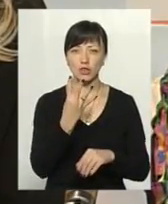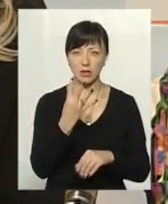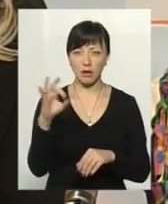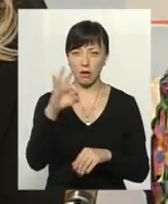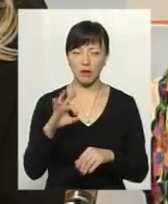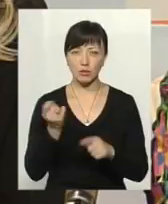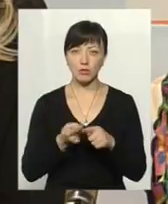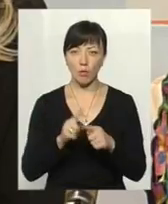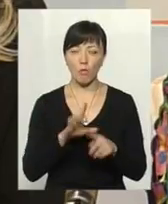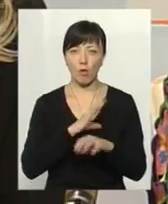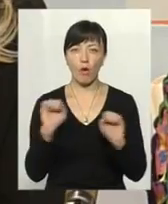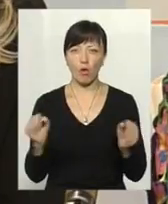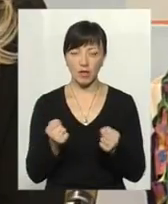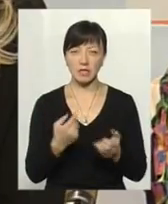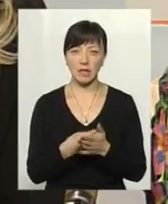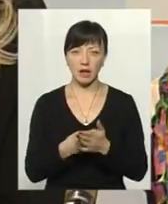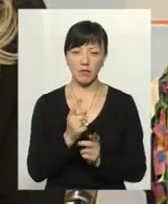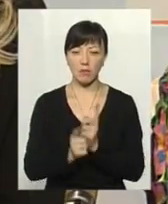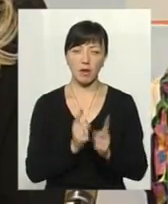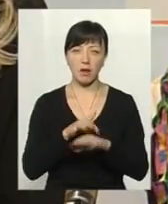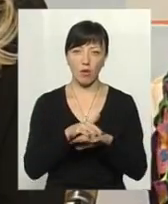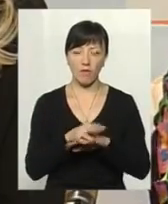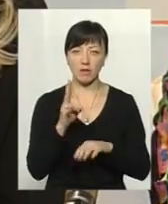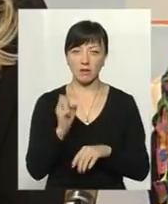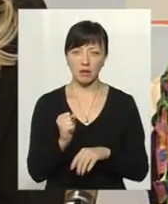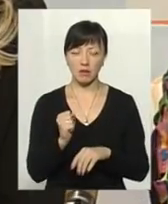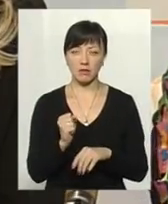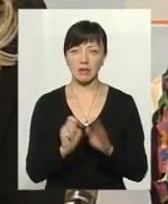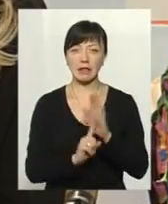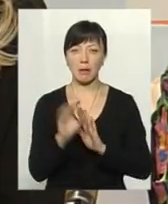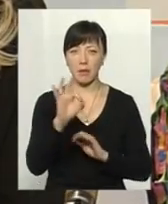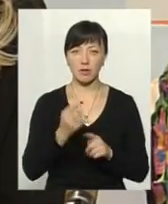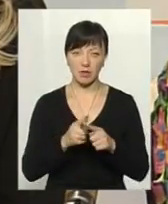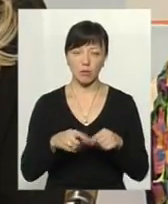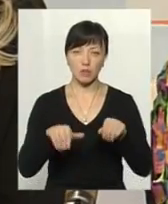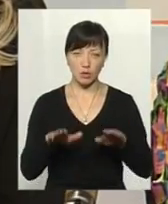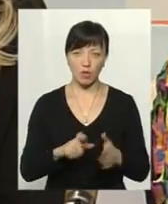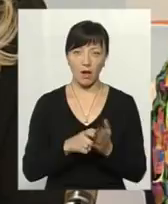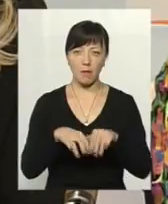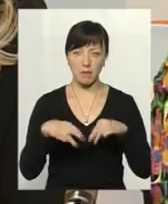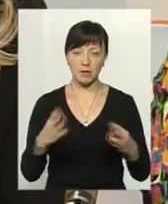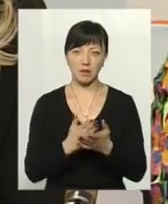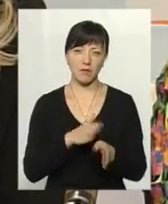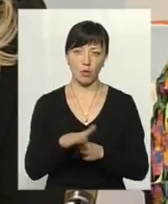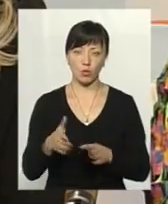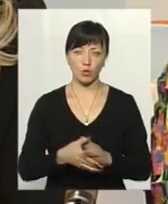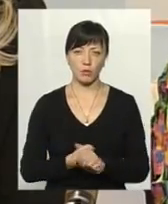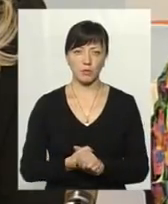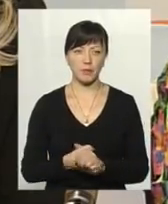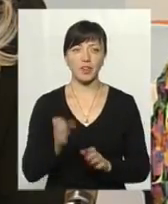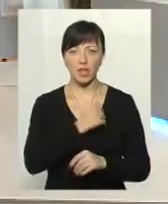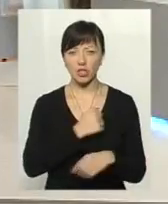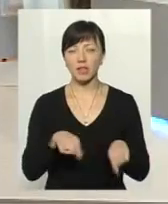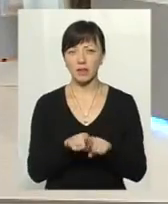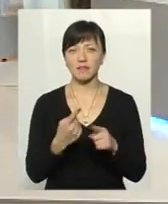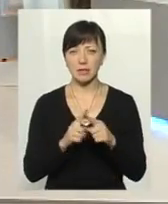градуса, тобто було холодніше. І тариф був перерахований на температуру. Це є така постанова Кабміна, і ми її виконуємо. На жаль,